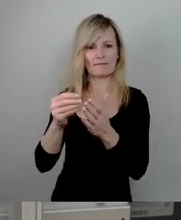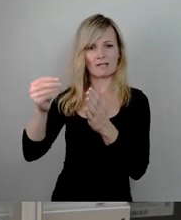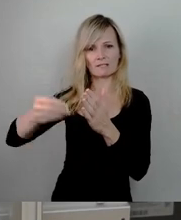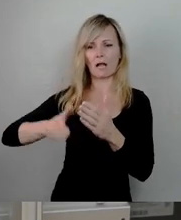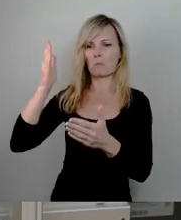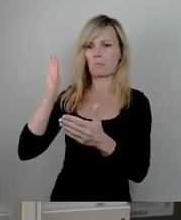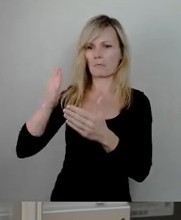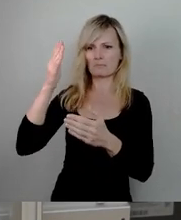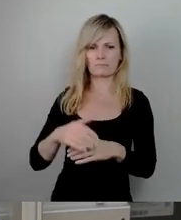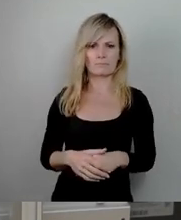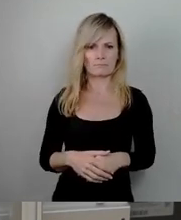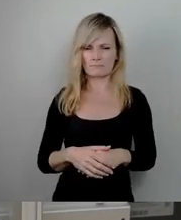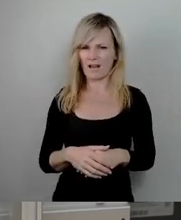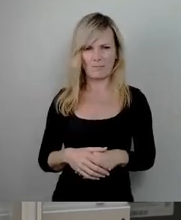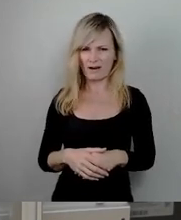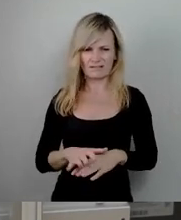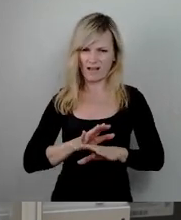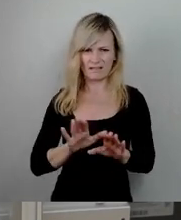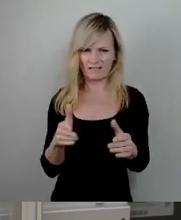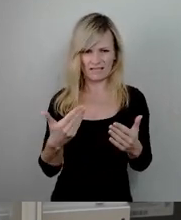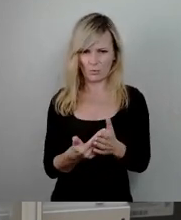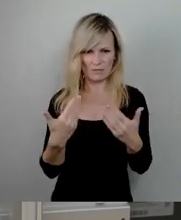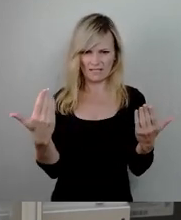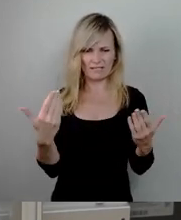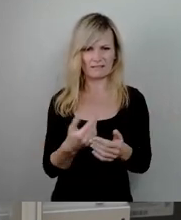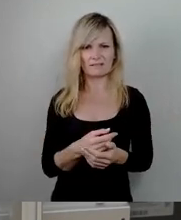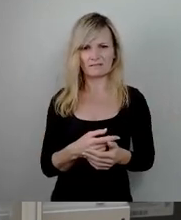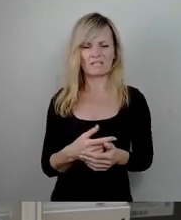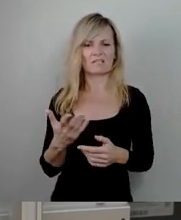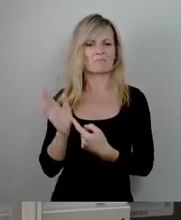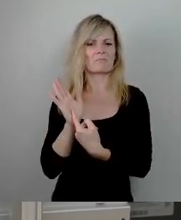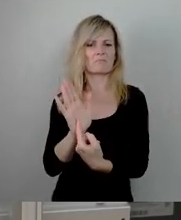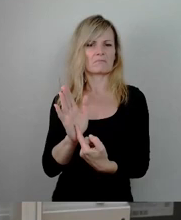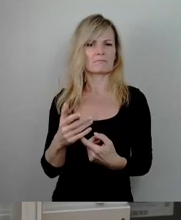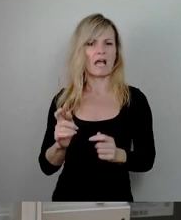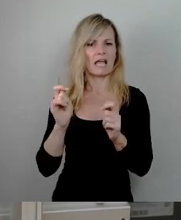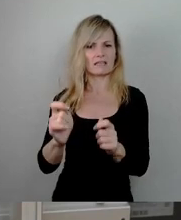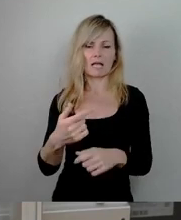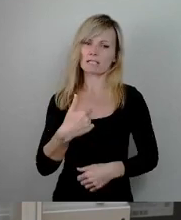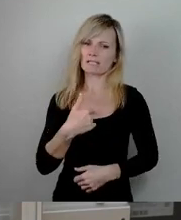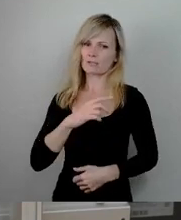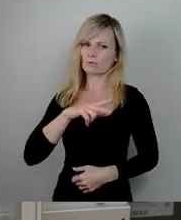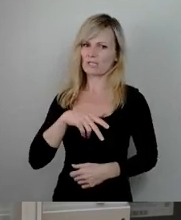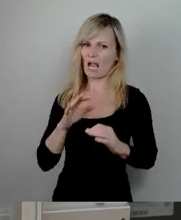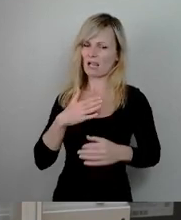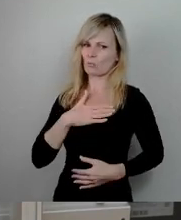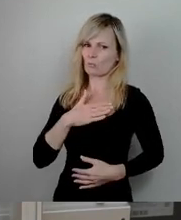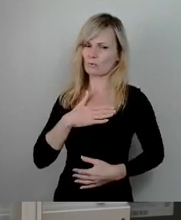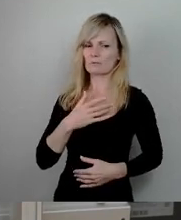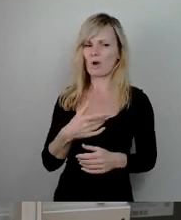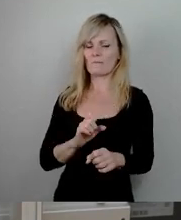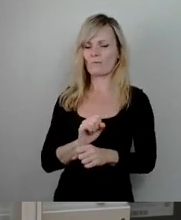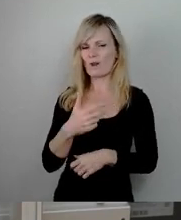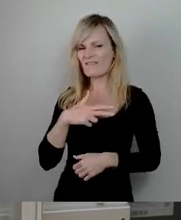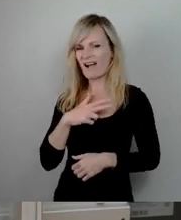sagt man so schön, ein Schaufensterantrag der Politik. Ich stelle mich hin, ich bin der Sozialgute, obwohl ich es eigentlich gar nicht bin, weil das alles schon